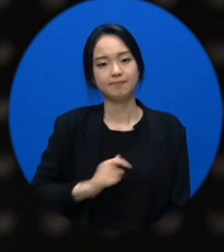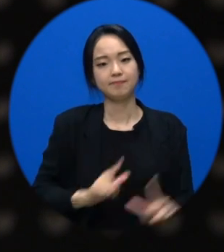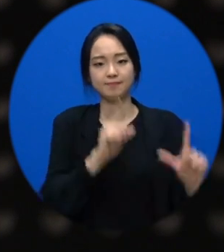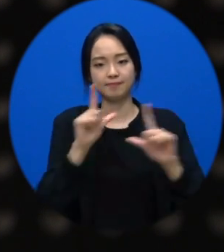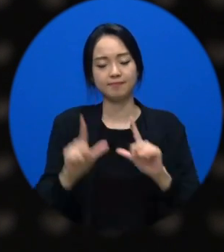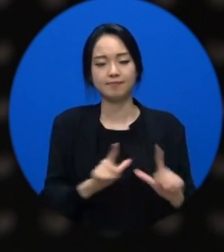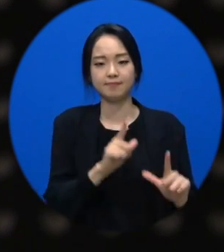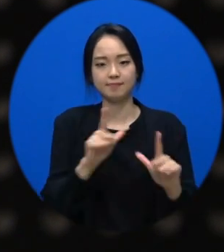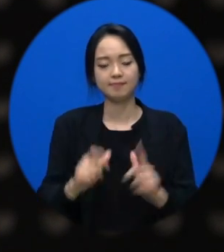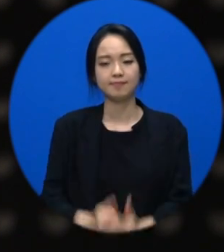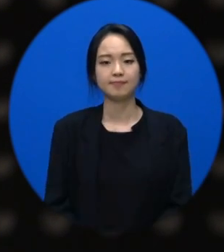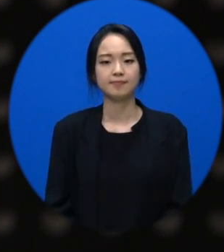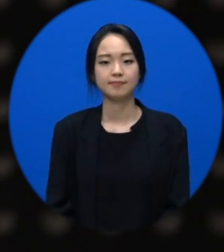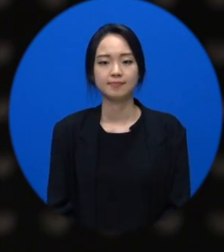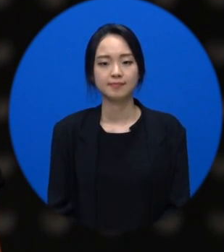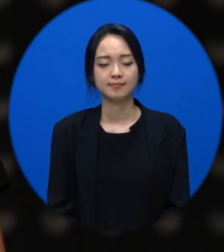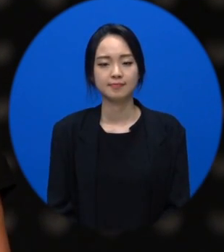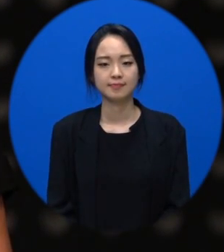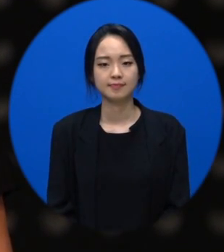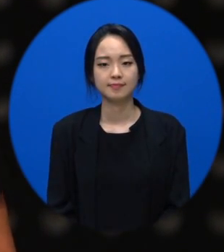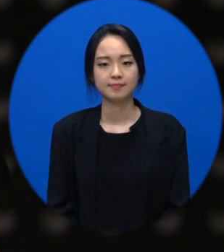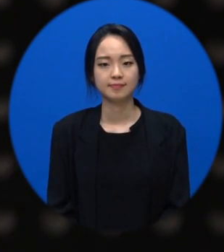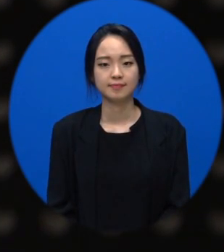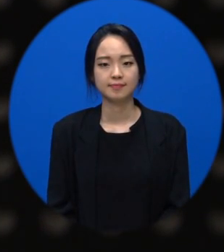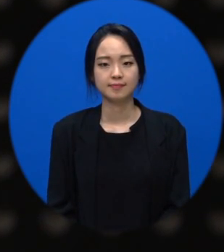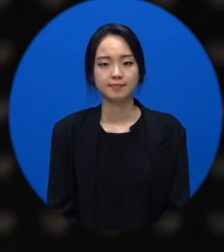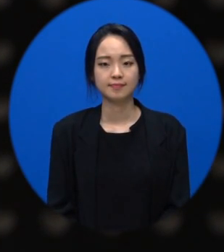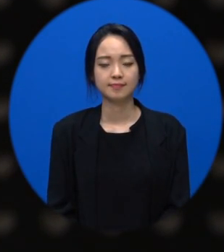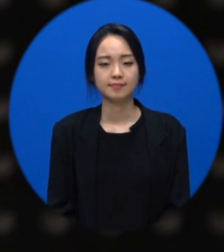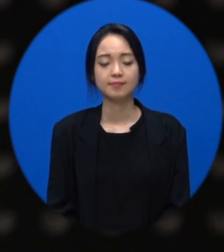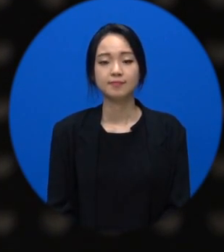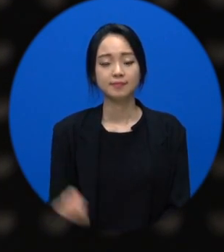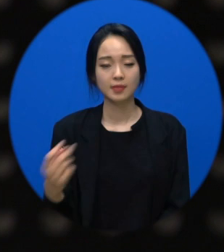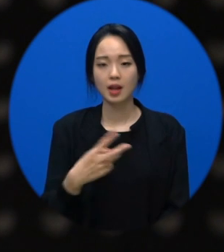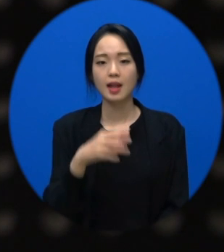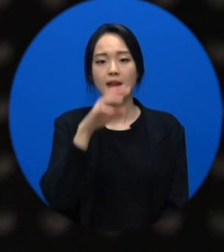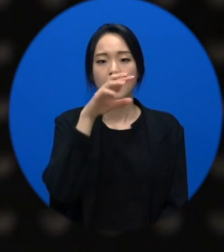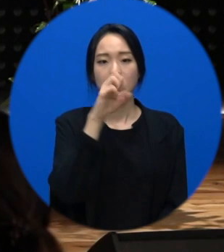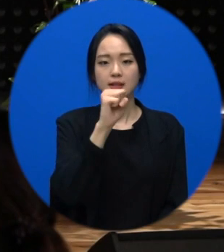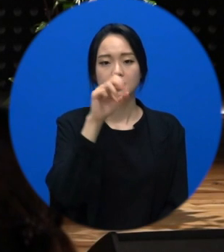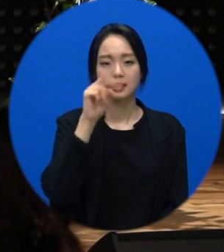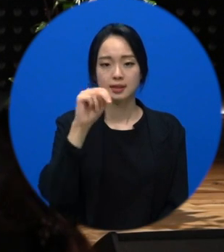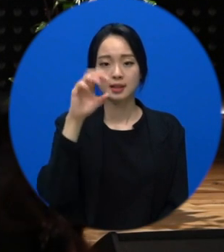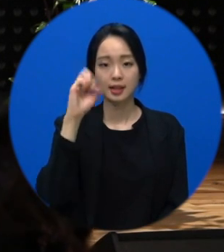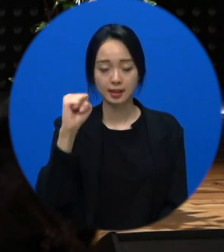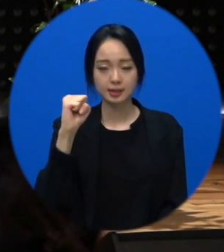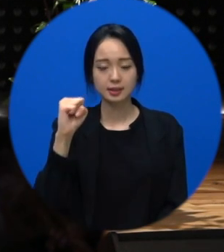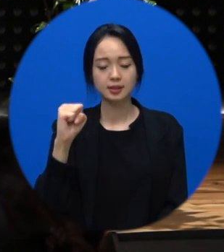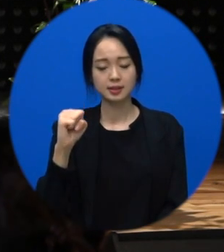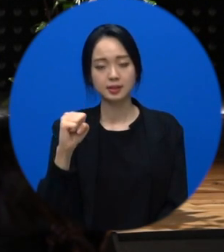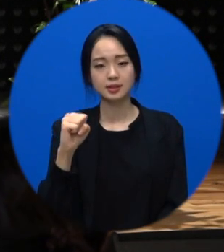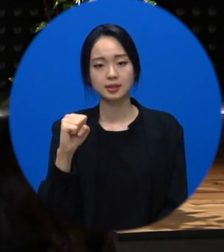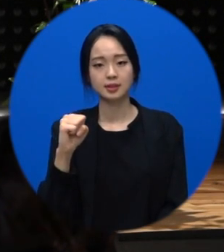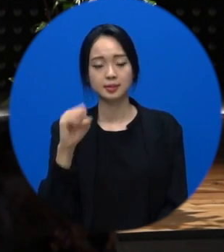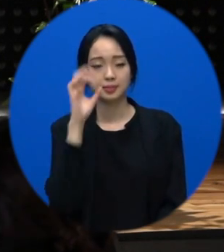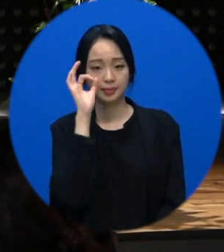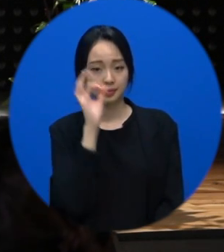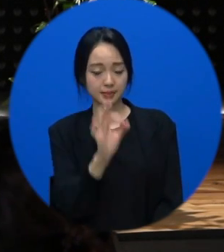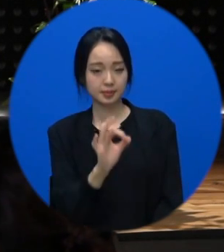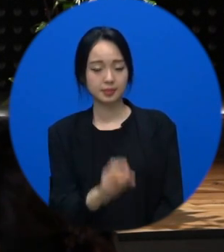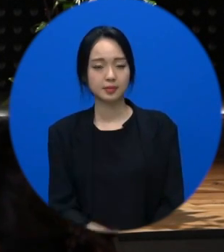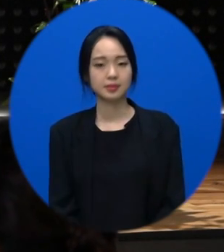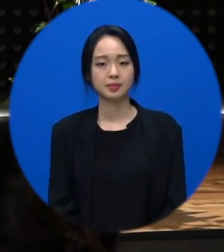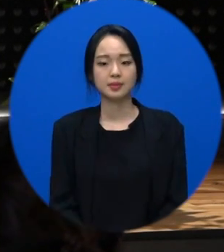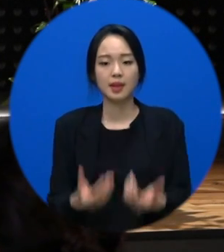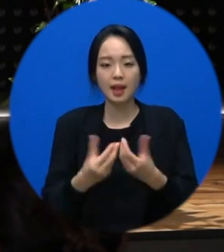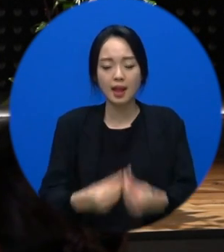거의 다 끝났는데 심지어 SNS에서도 이런 일 많죠. 나 여행 갔어 나